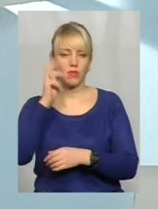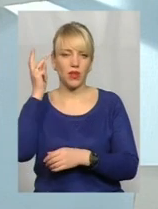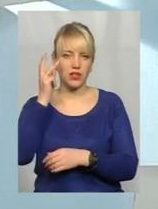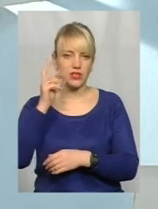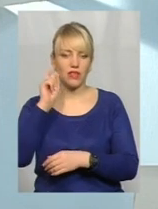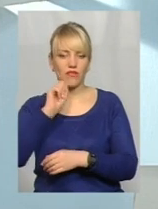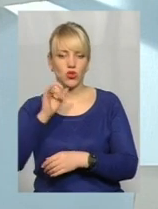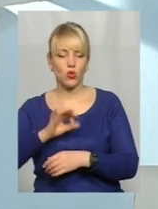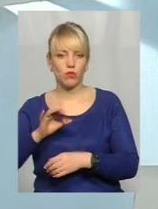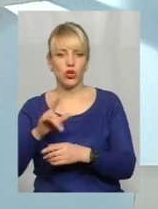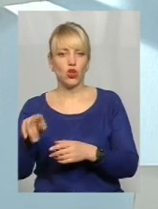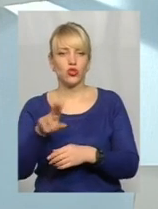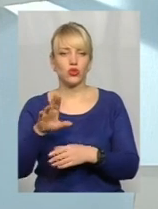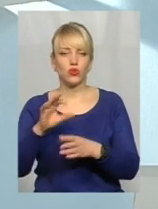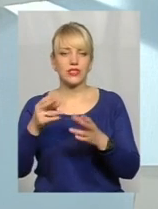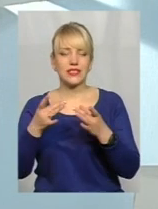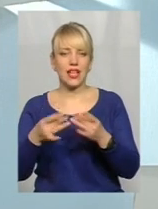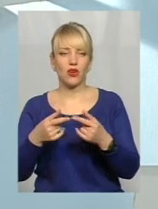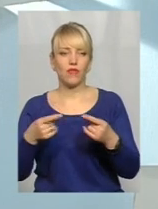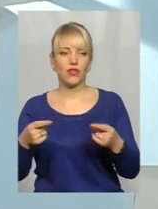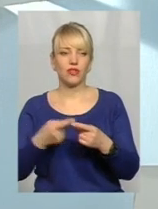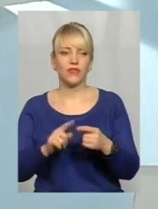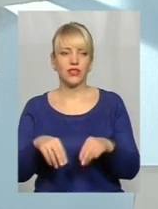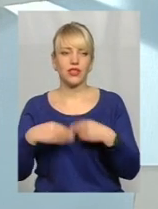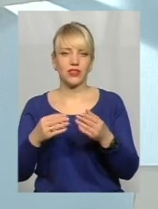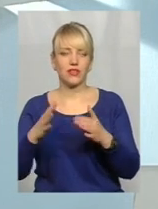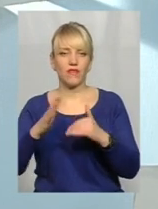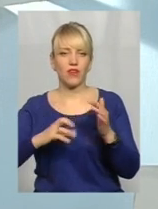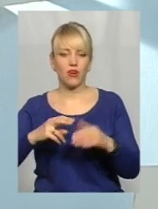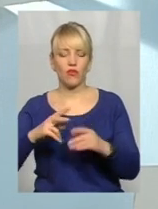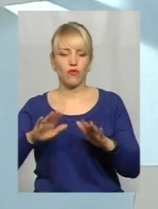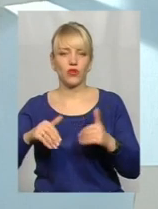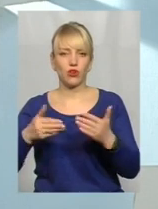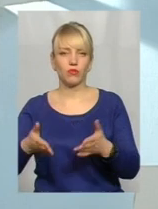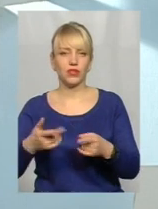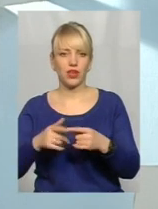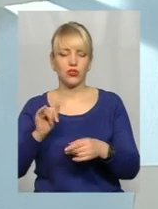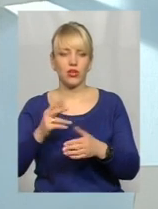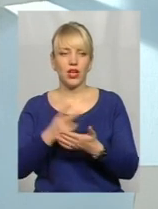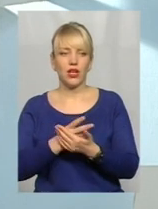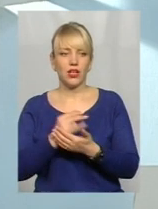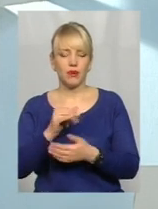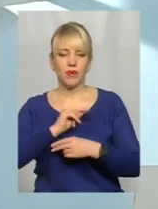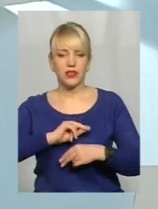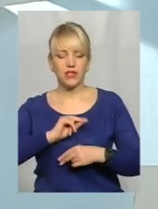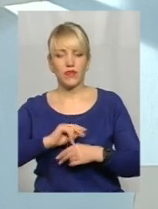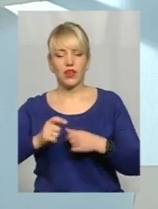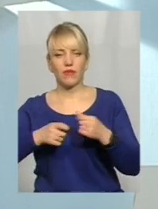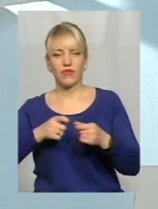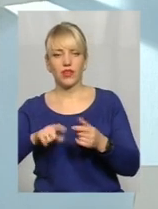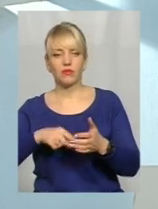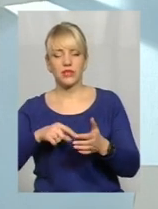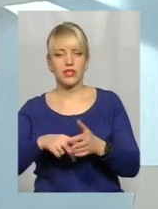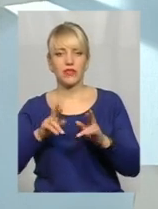в плані сировини, і він дасть, дійсно, фахову рекомендацію і працівникам влади місцевої, як